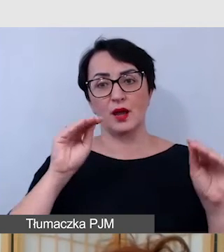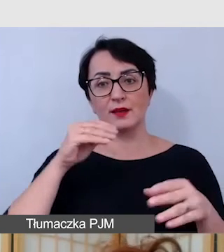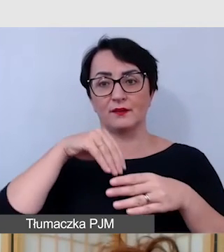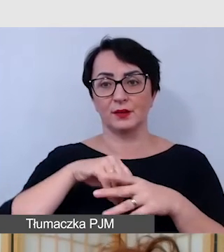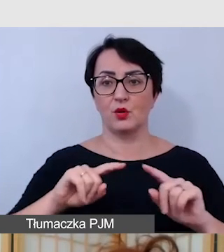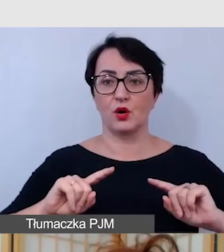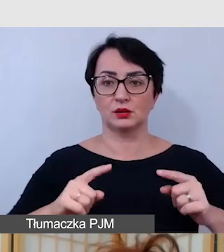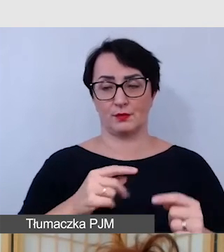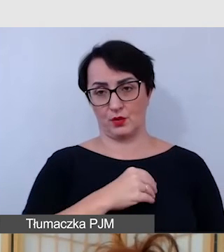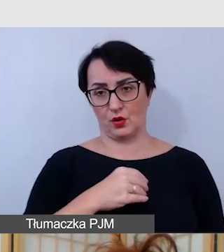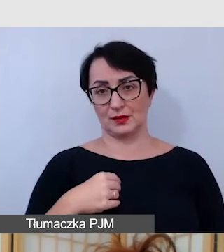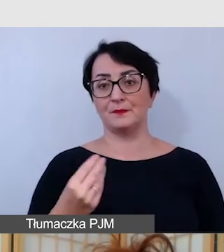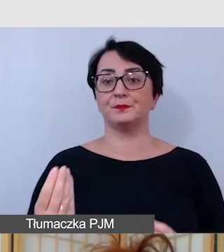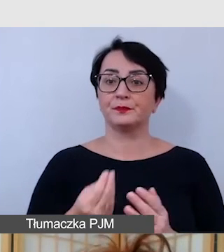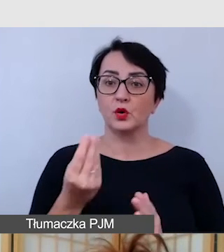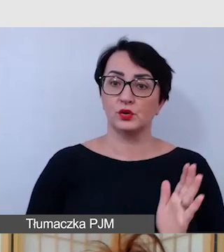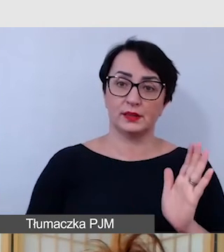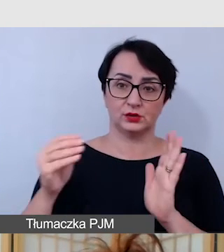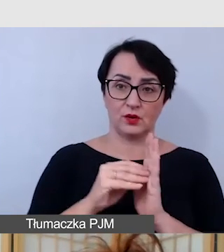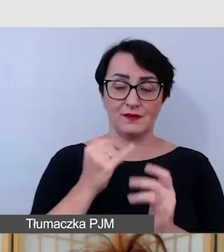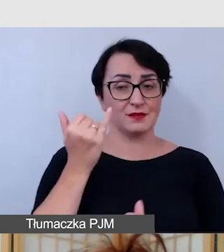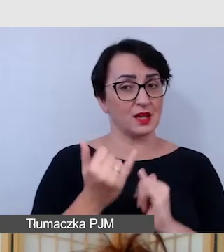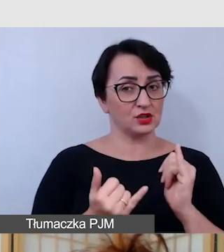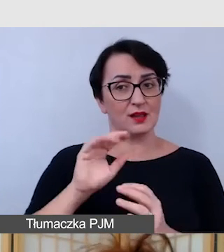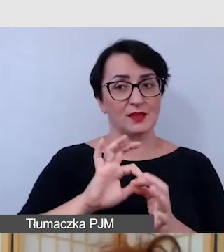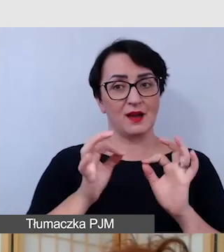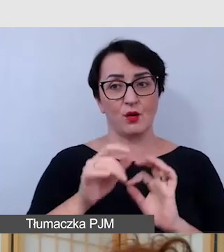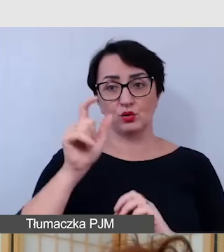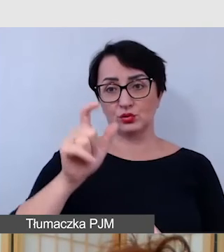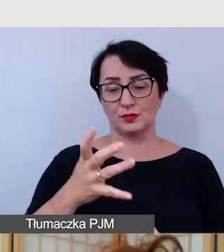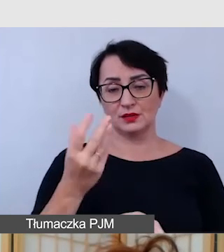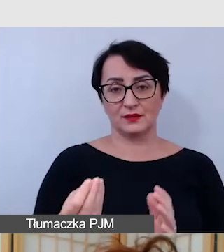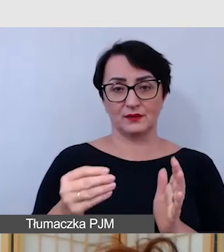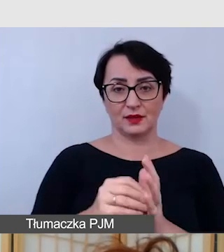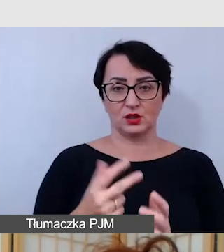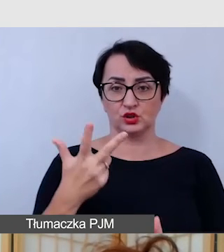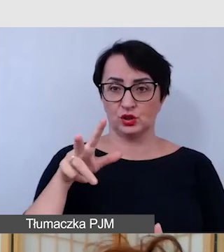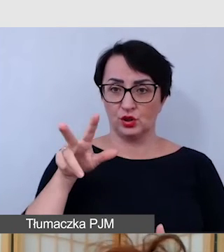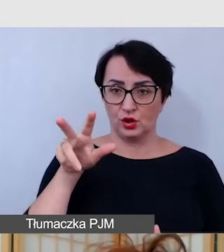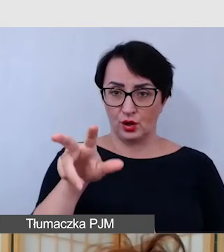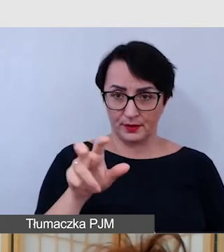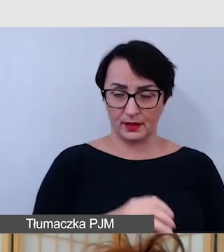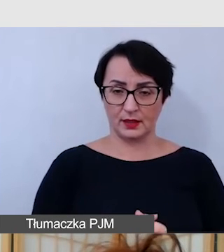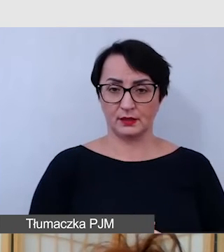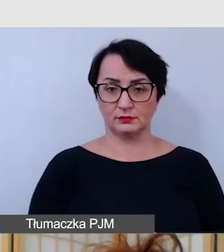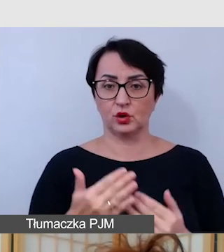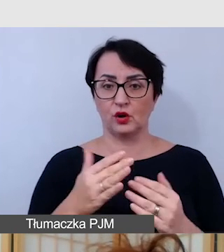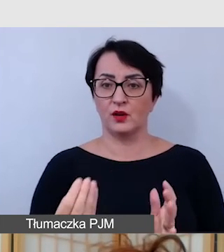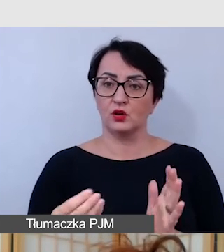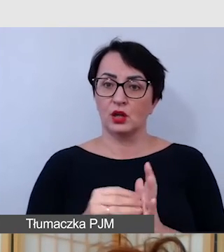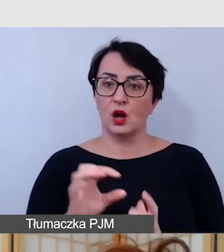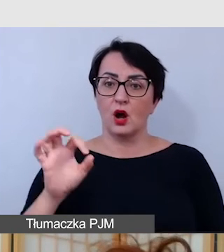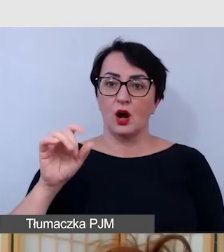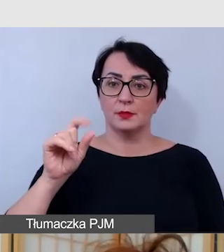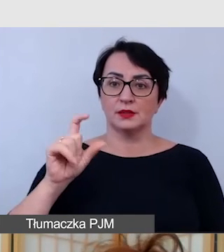Ponadto, nawet jeżeli osoba chciałaby sobie wejść na te trzy kropeczki, tak zwane klopsiki, otwiera sobie dodatkowe opcje